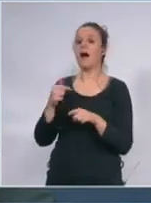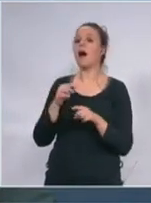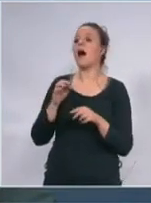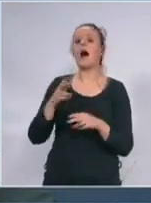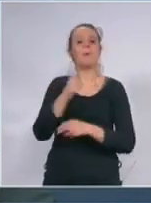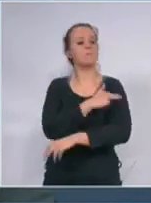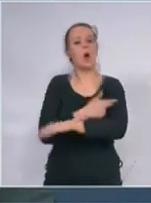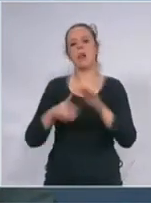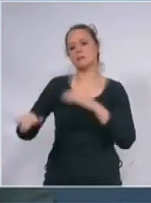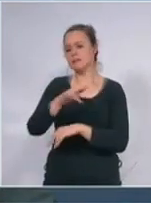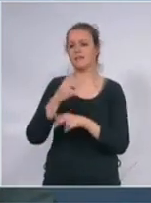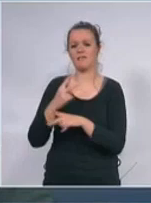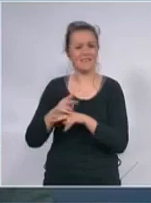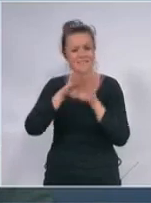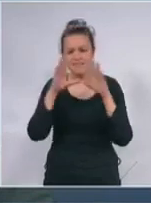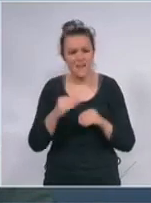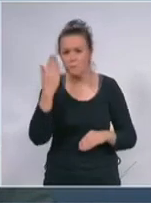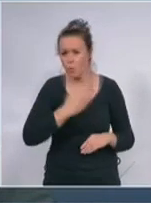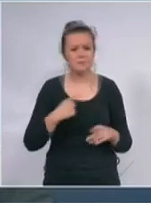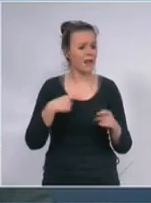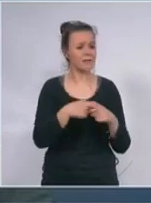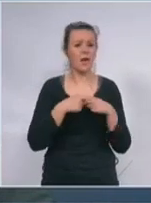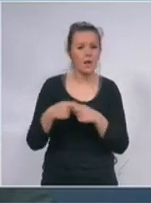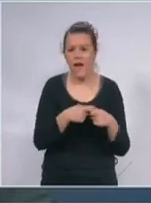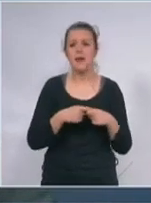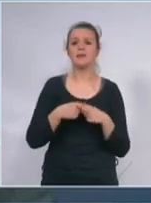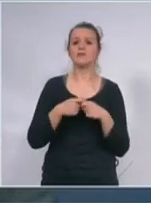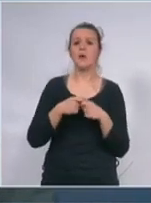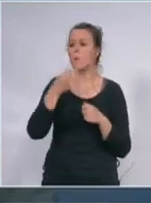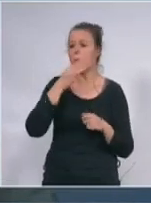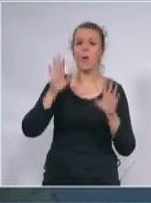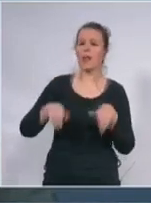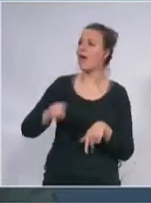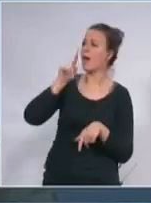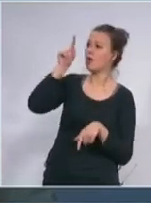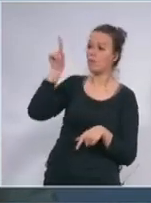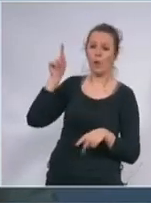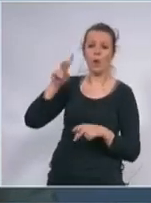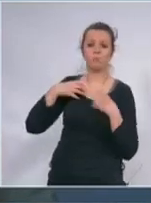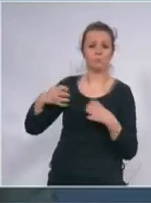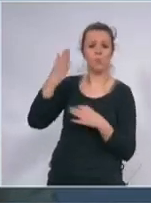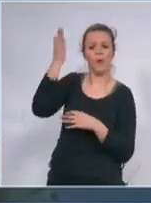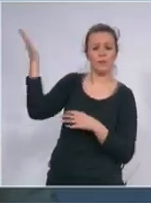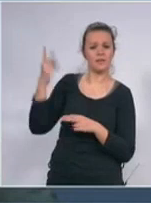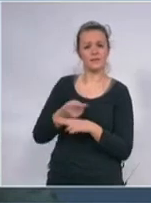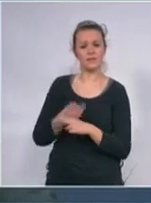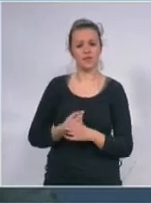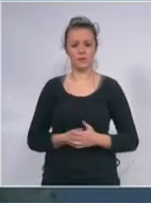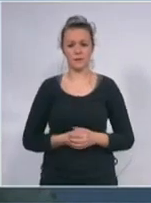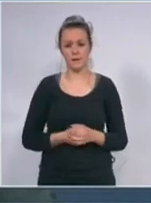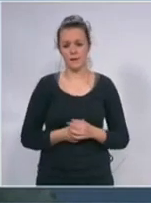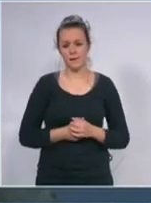organizujemo sve smo uspili da organizujemo bolje nego najrazvijenije zemlje ajde ljudi molim vas ako smo mi